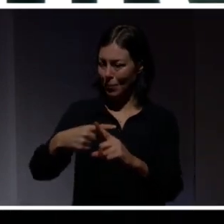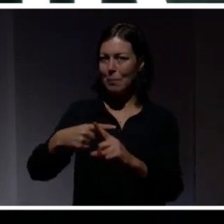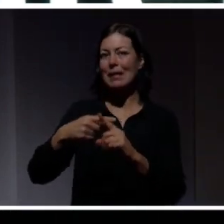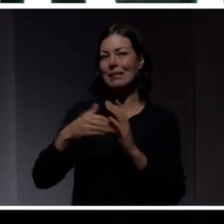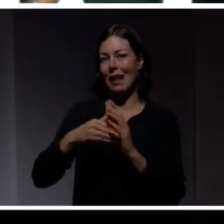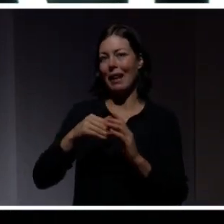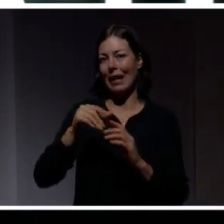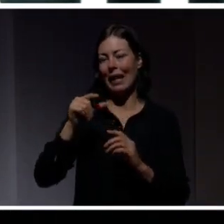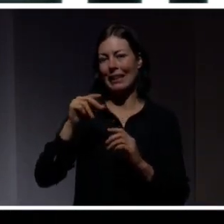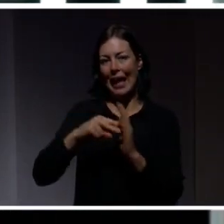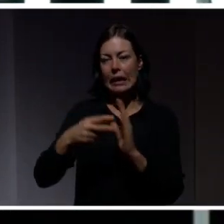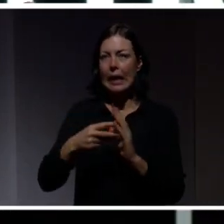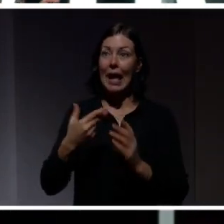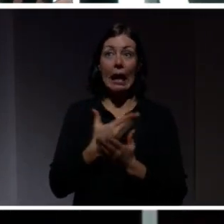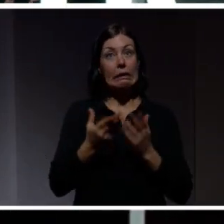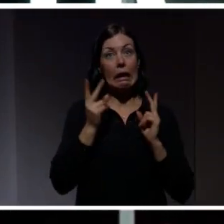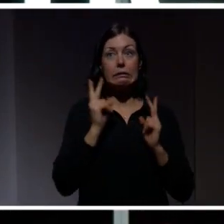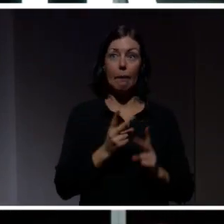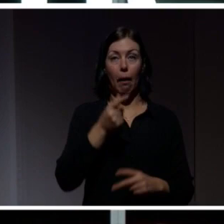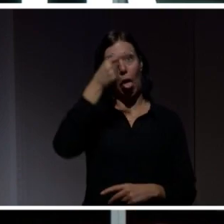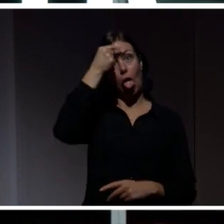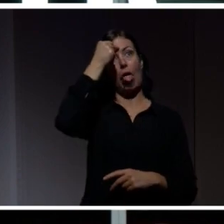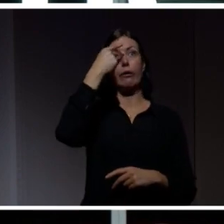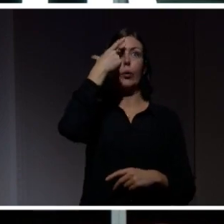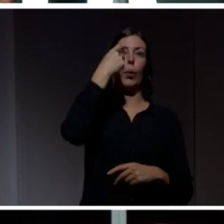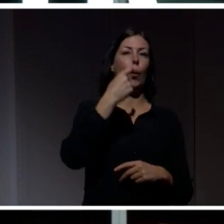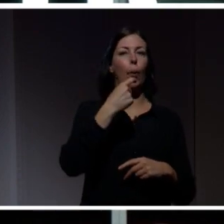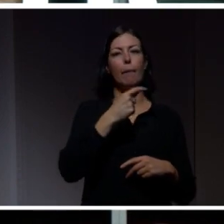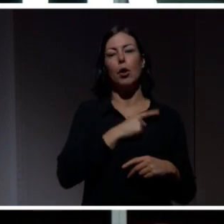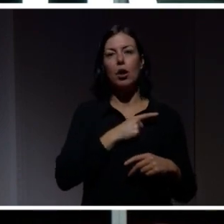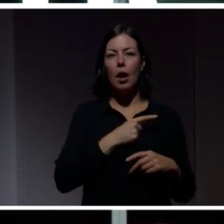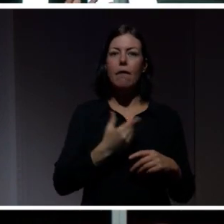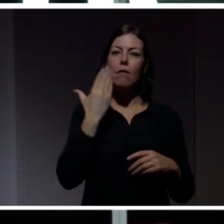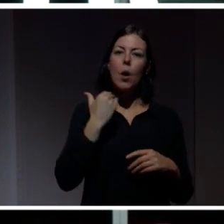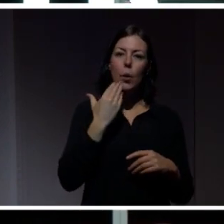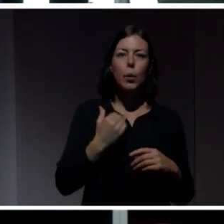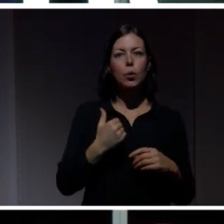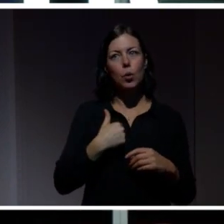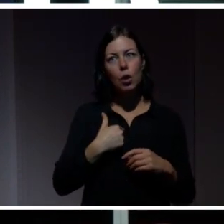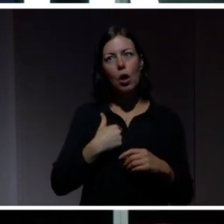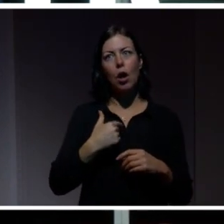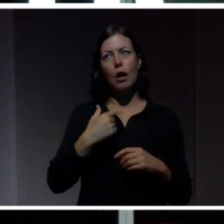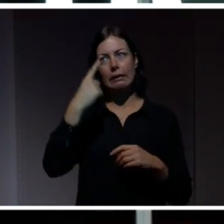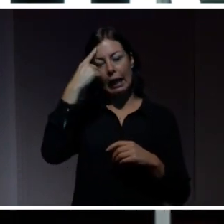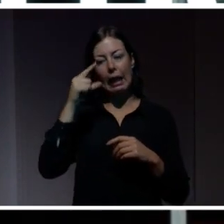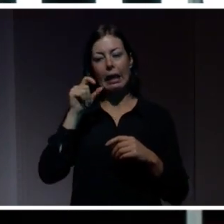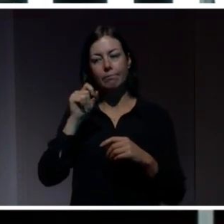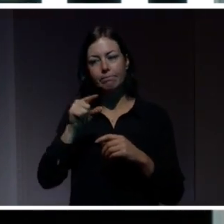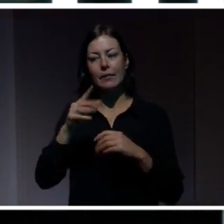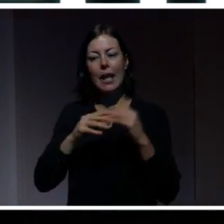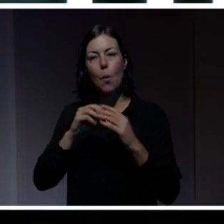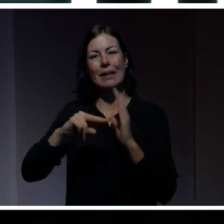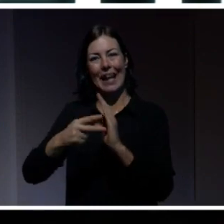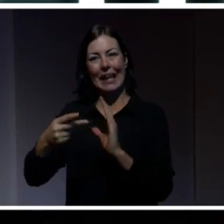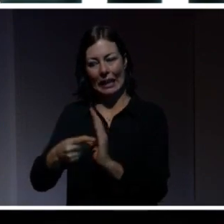Jag är inte lika naiv som jag kanske var tidigare. Och jag har insatt att teknik handlar absolut om tekniska spektrum. Det handlar lika mycket om människan och det